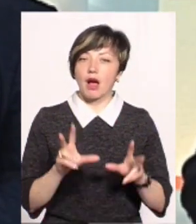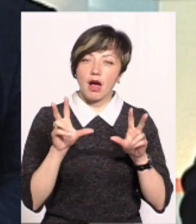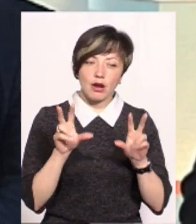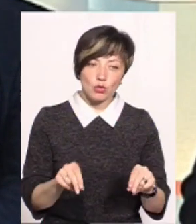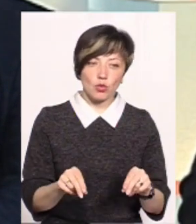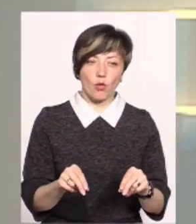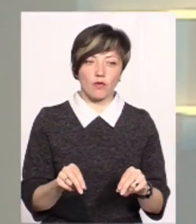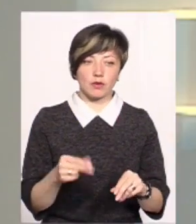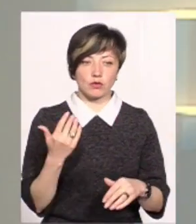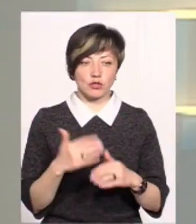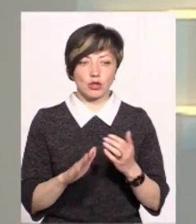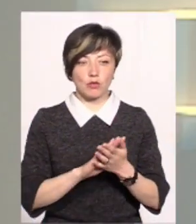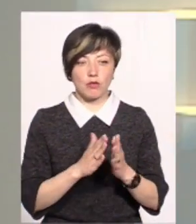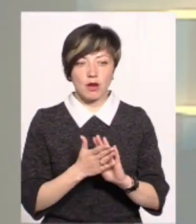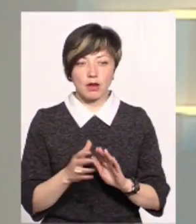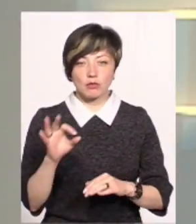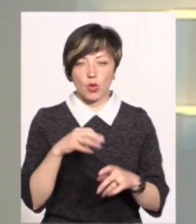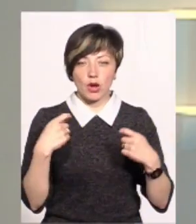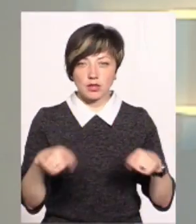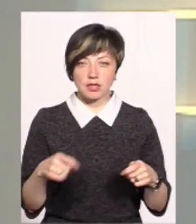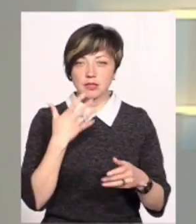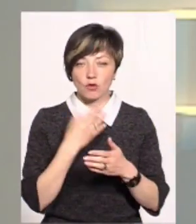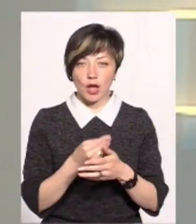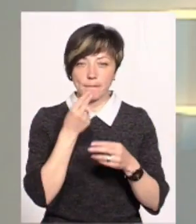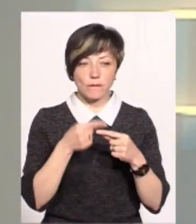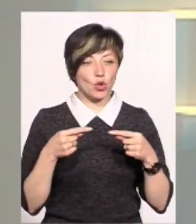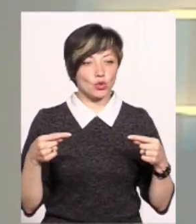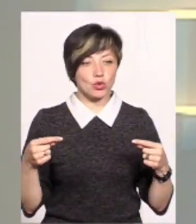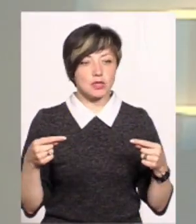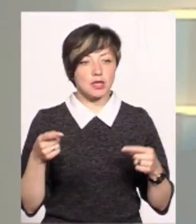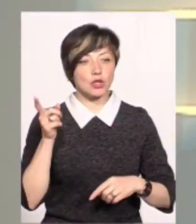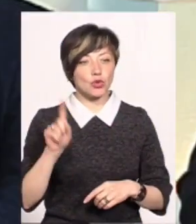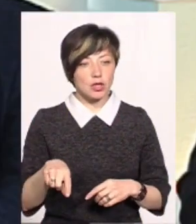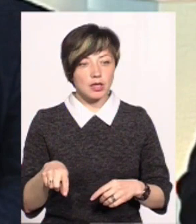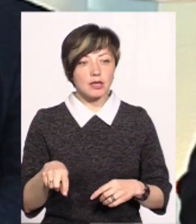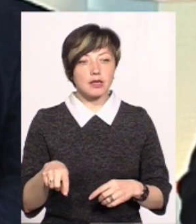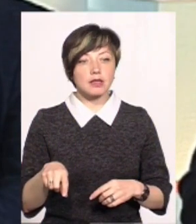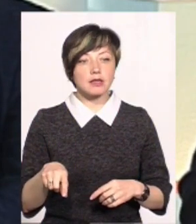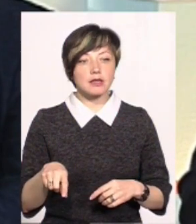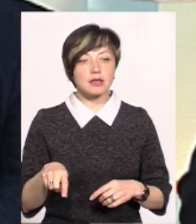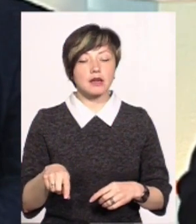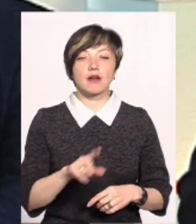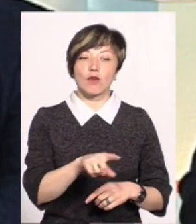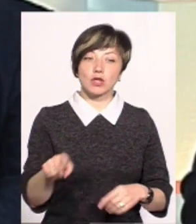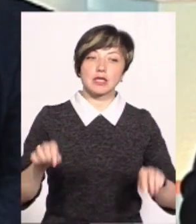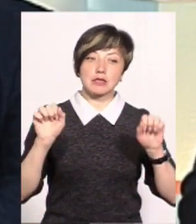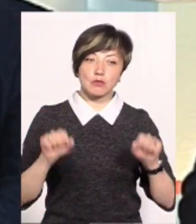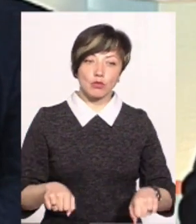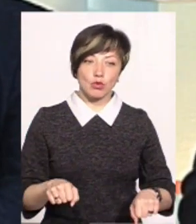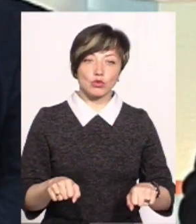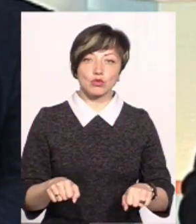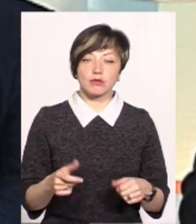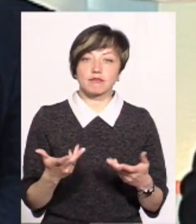гарантовано вже, вони домовляються про реалізацію своєї продукції, тоді вони зможуть взяти